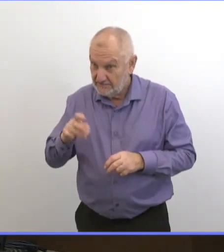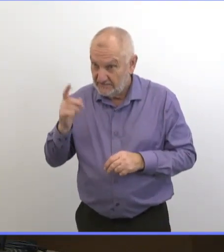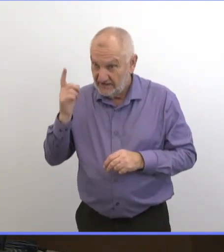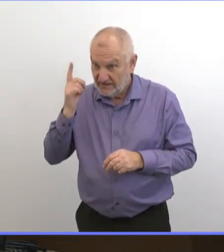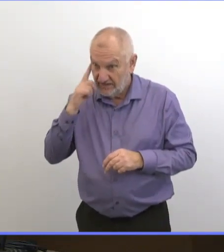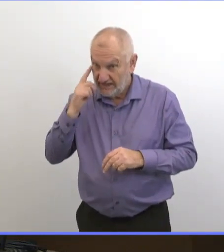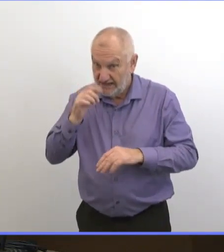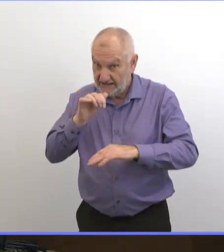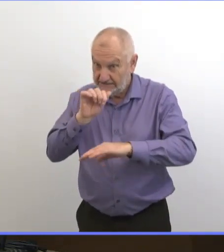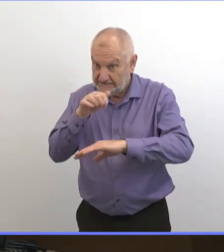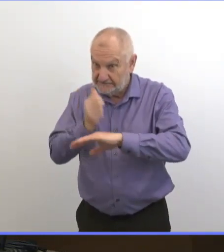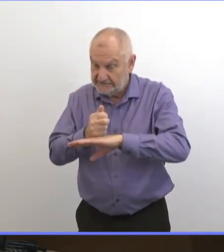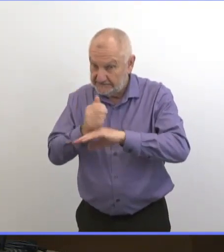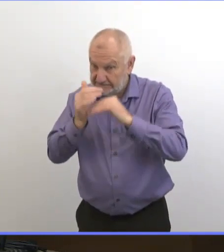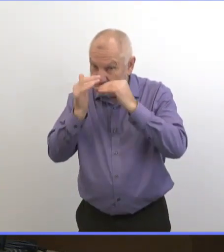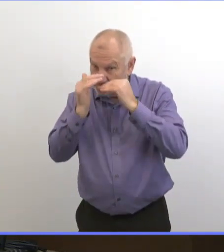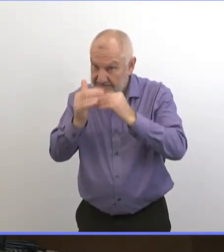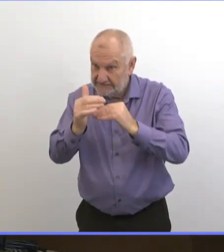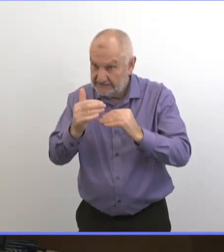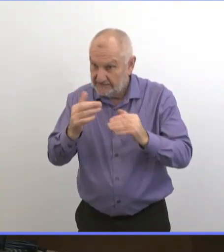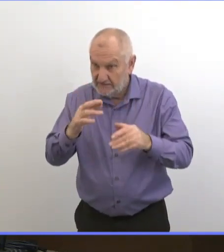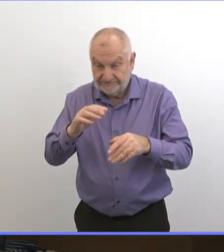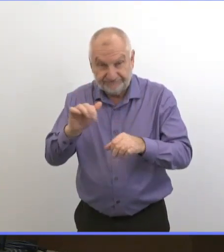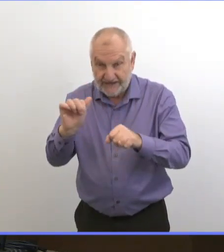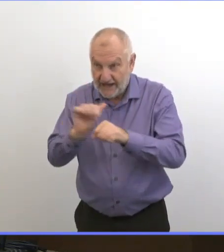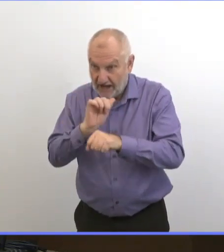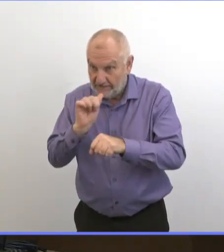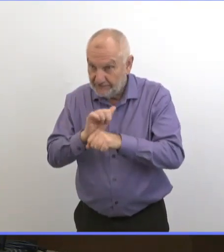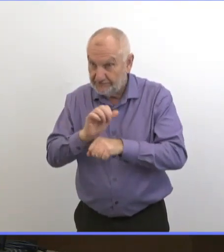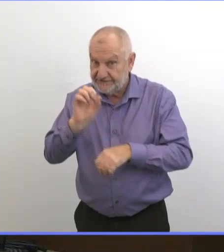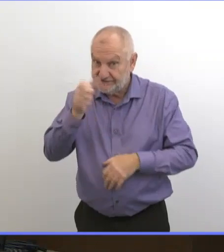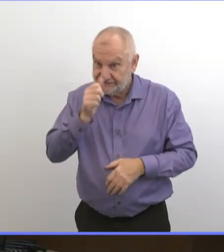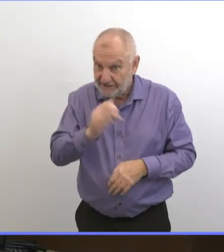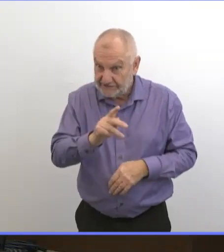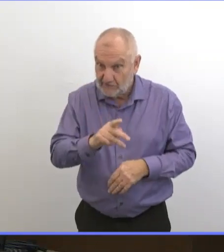mettre en place d'autres restrictions au niveau des voyages?